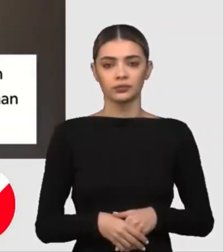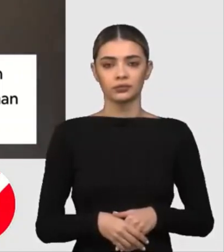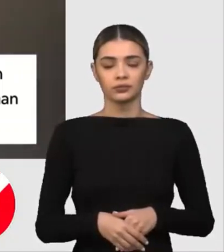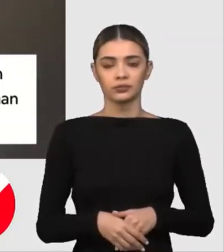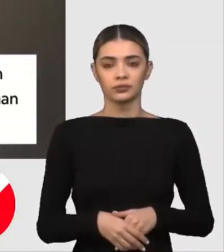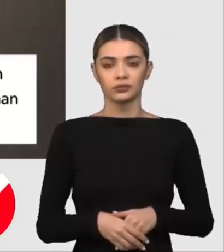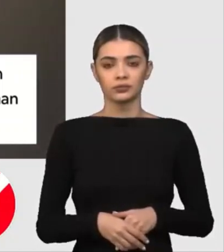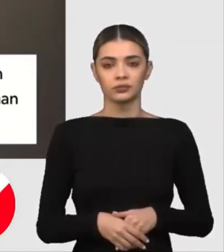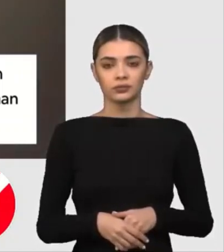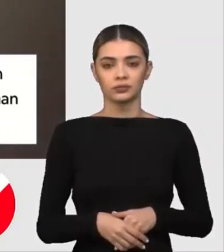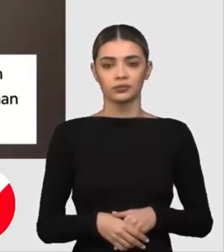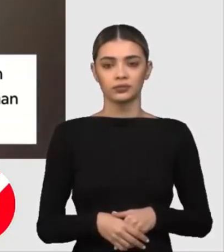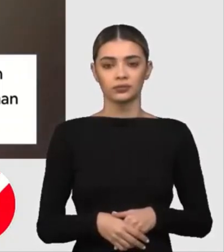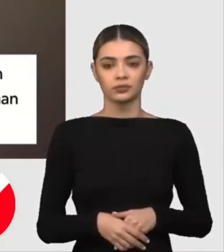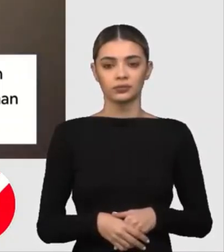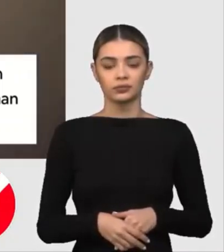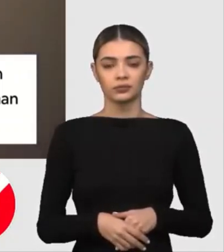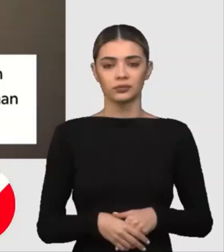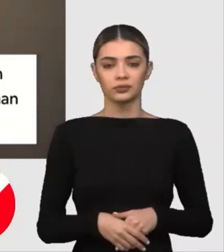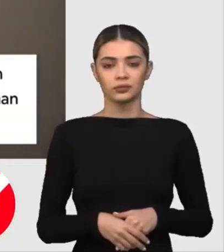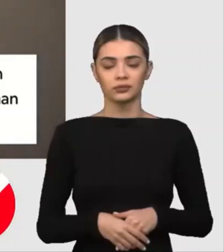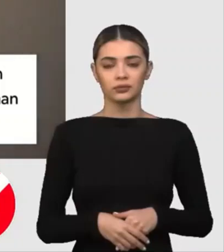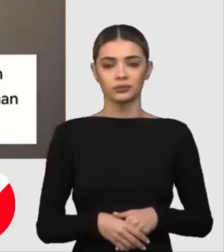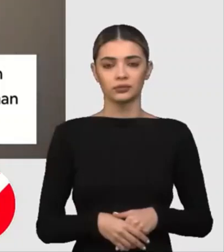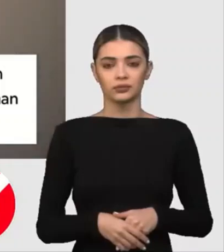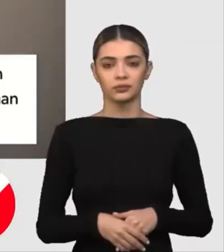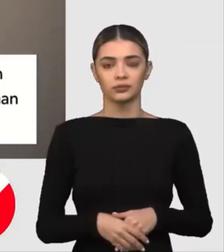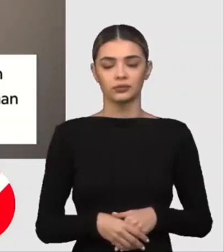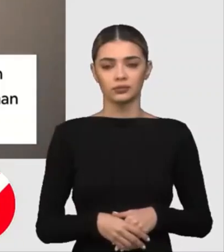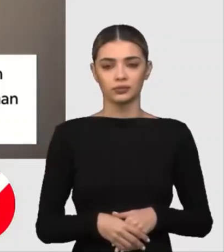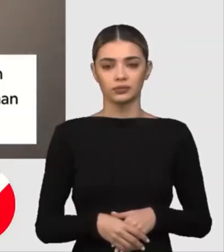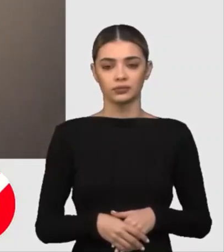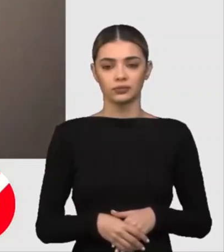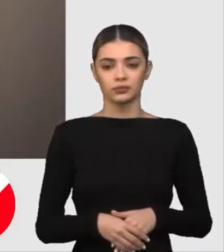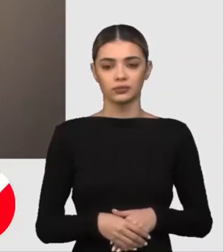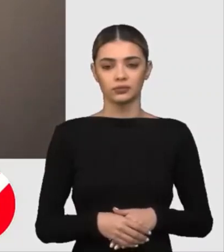Să vă mulțumim pentru vizionare!